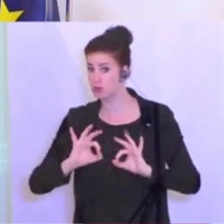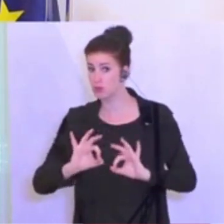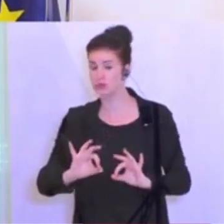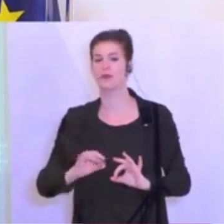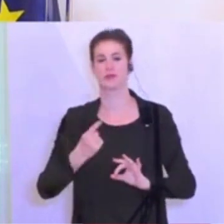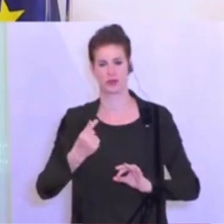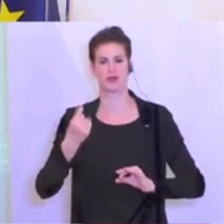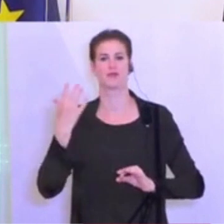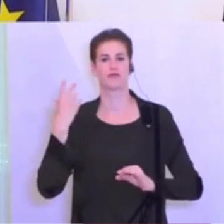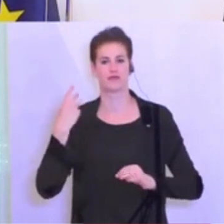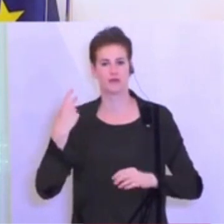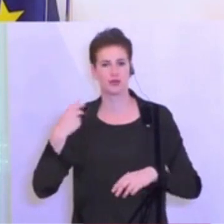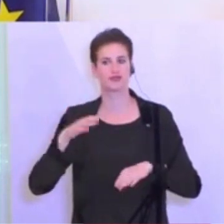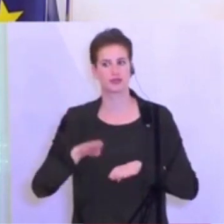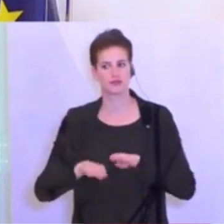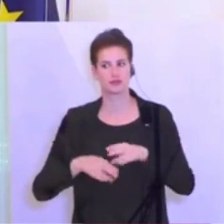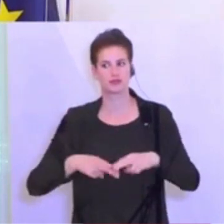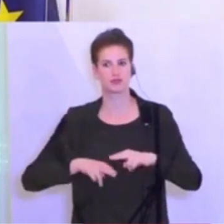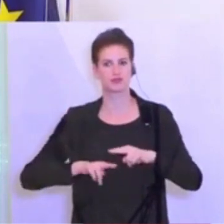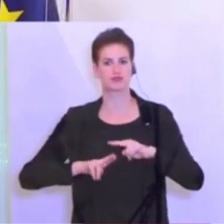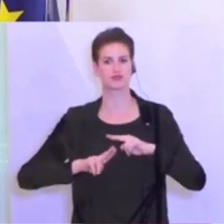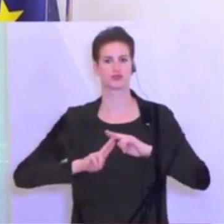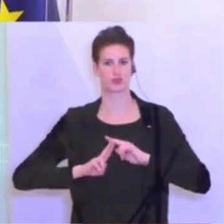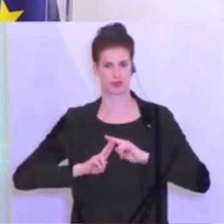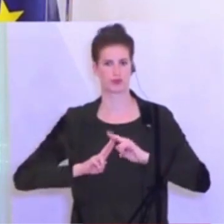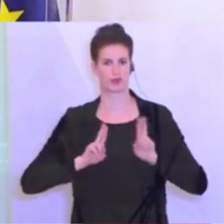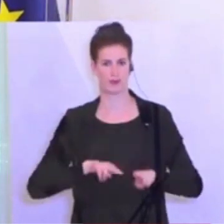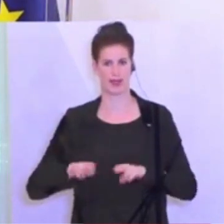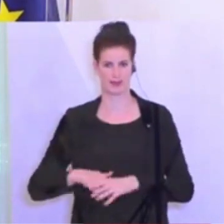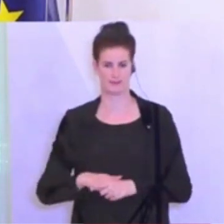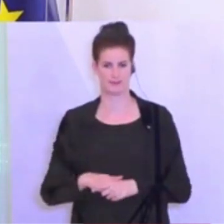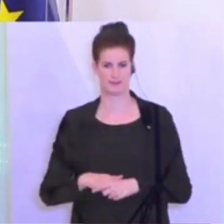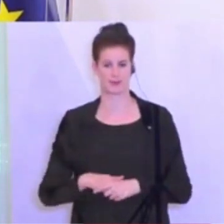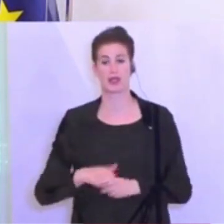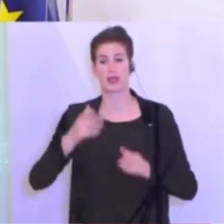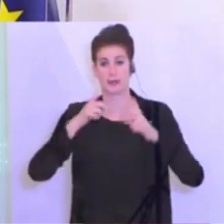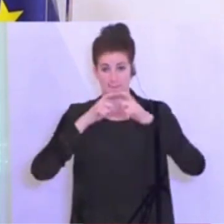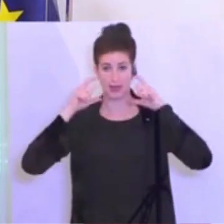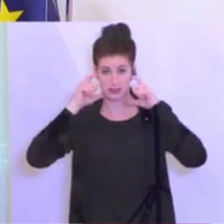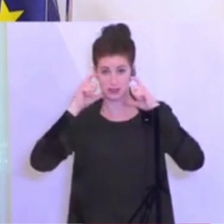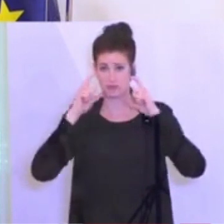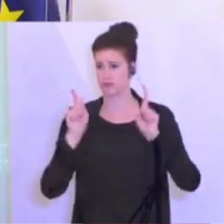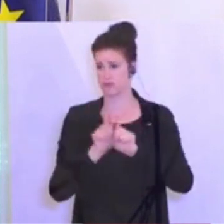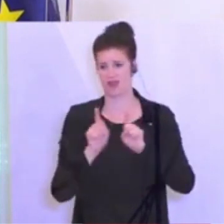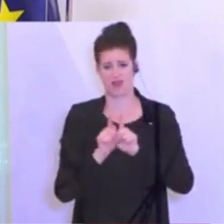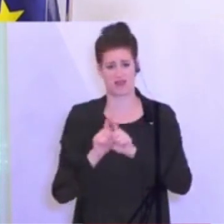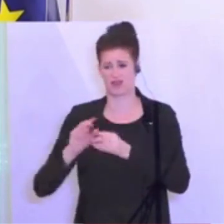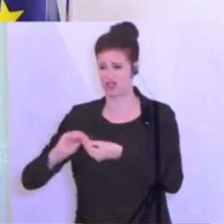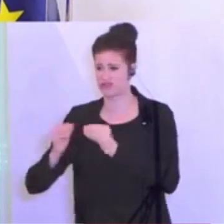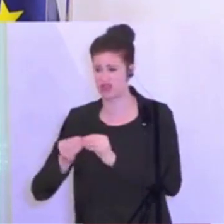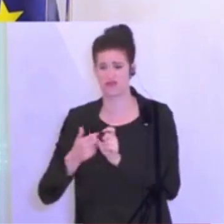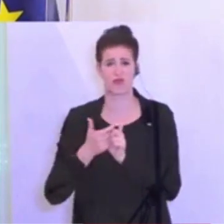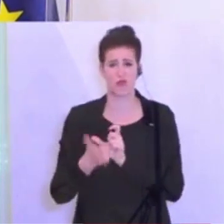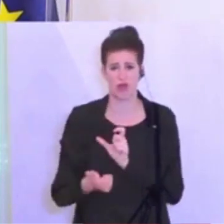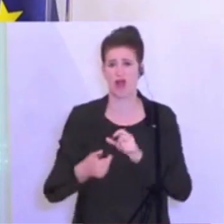Richtung Normalität zurückzukehren. Mit den Masken ist es nicht anders als mit der Schule oder den Geschäften und den Restaurants. Wenn sie alle